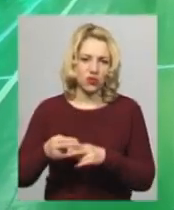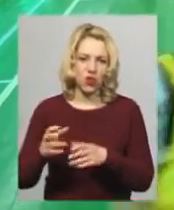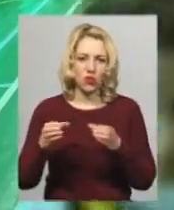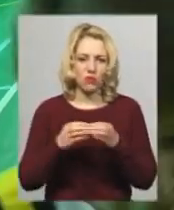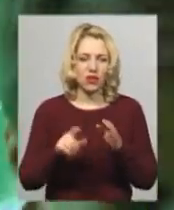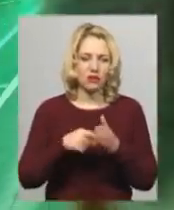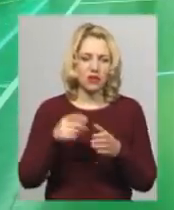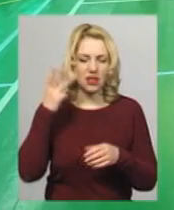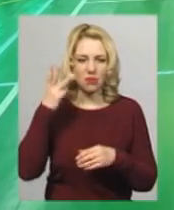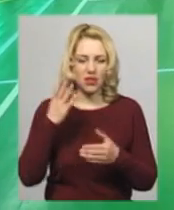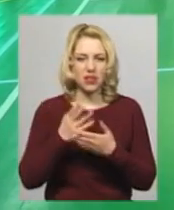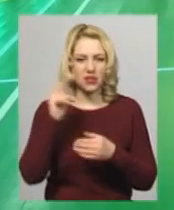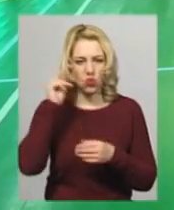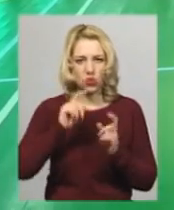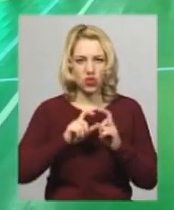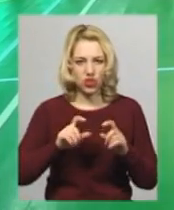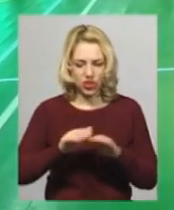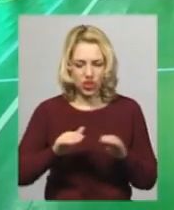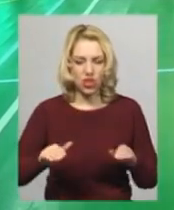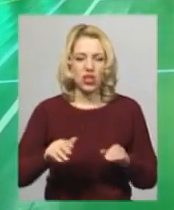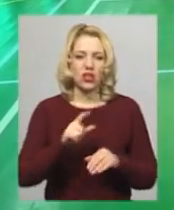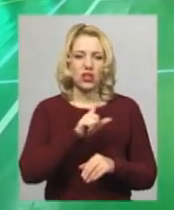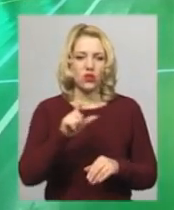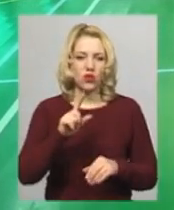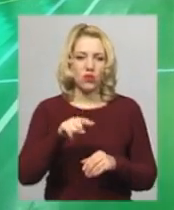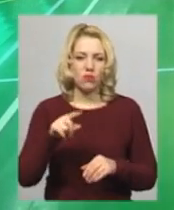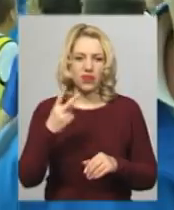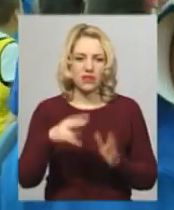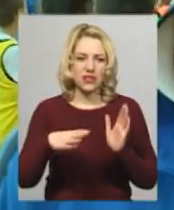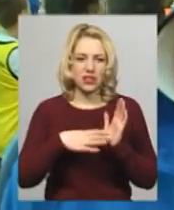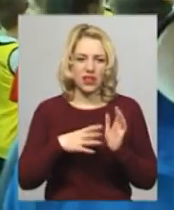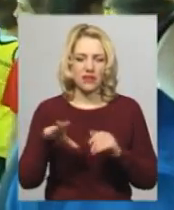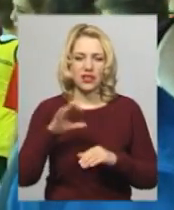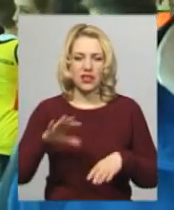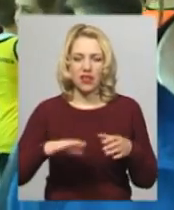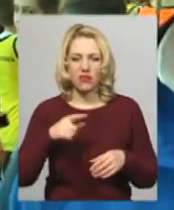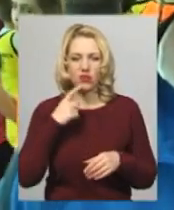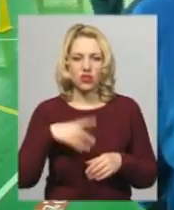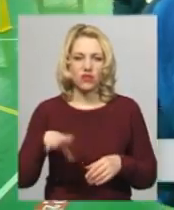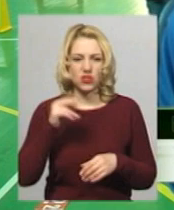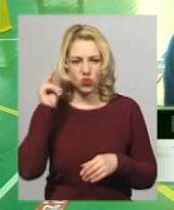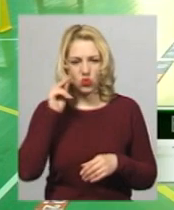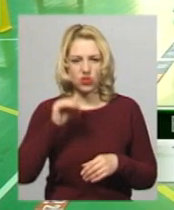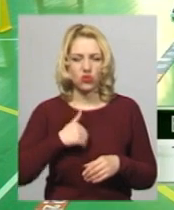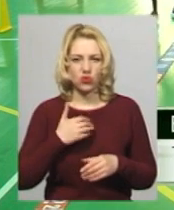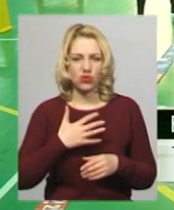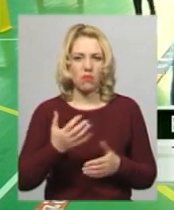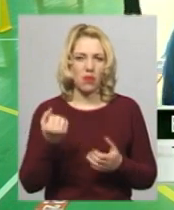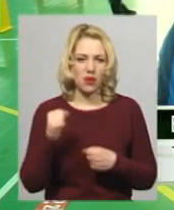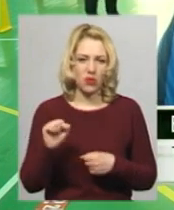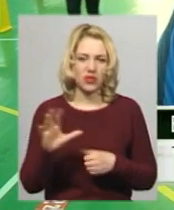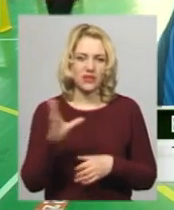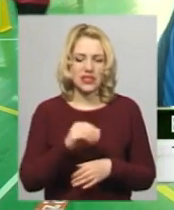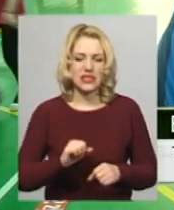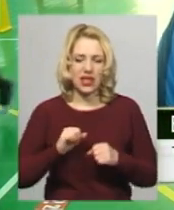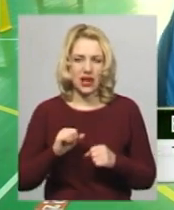Хмельницький слали учні 29-ї школи. Тренер команди Водимий Харрісон каже – всі учні на оштоні на перемогу. Ми всі стараємось перемогти, тому